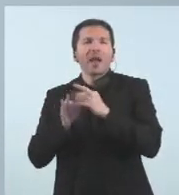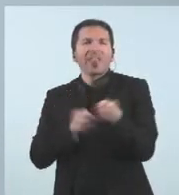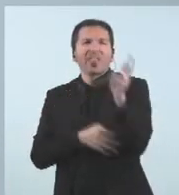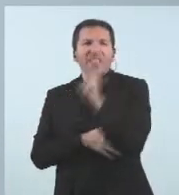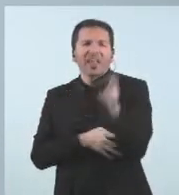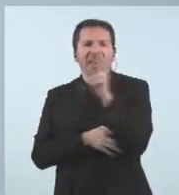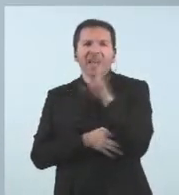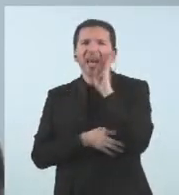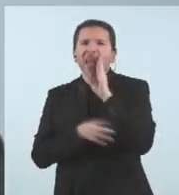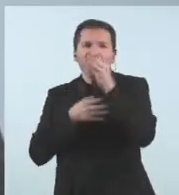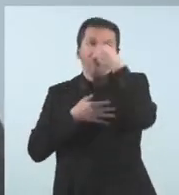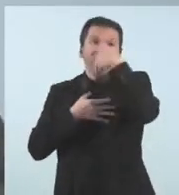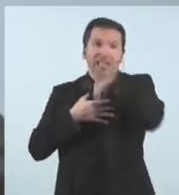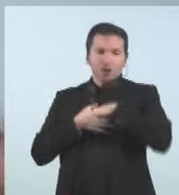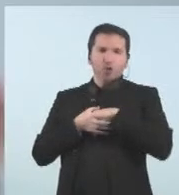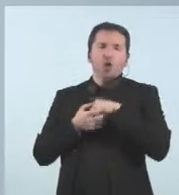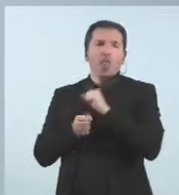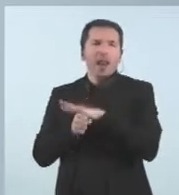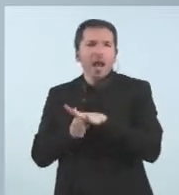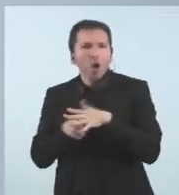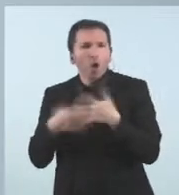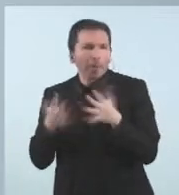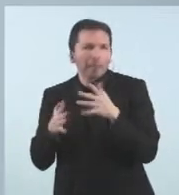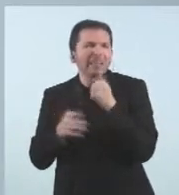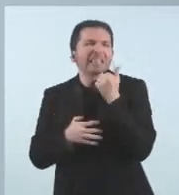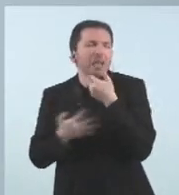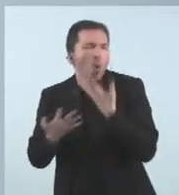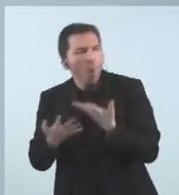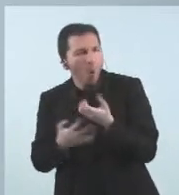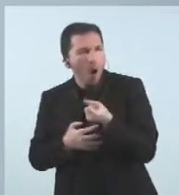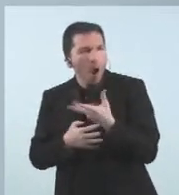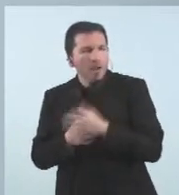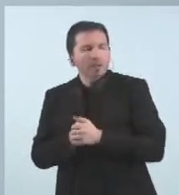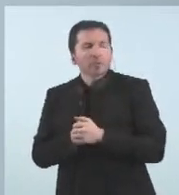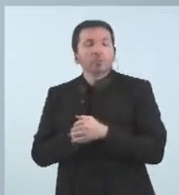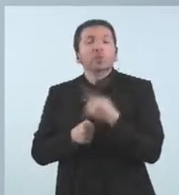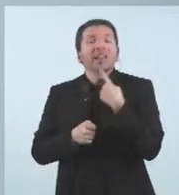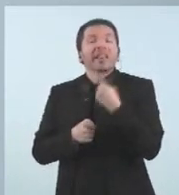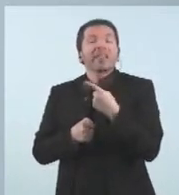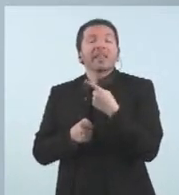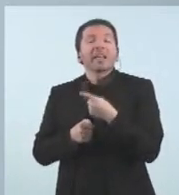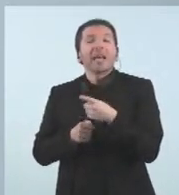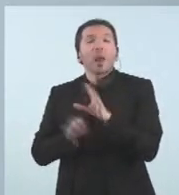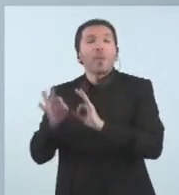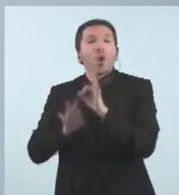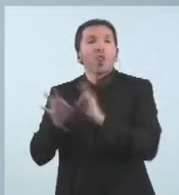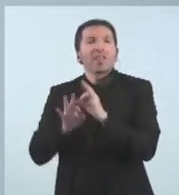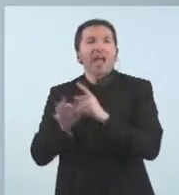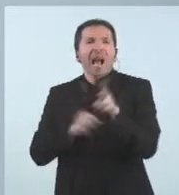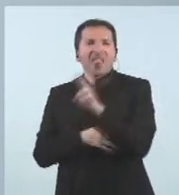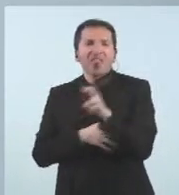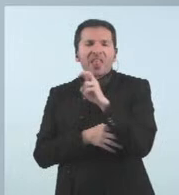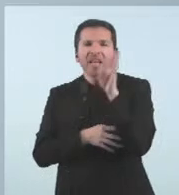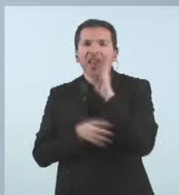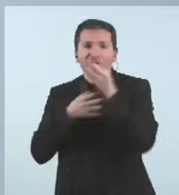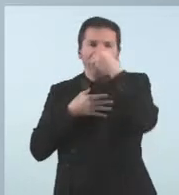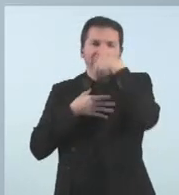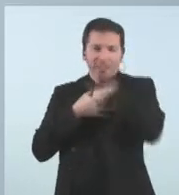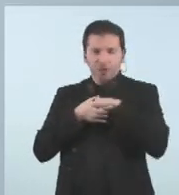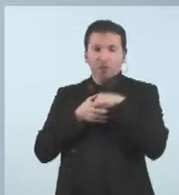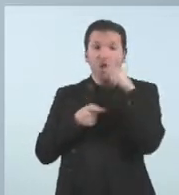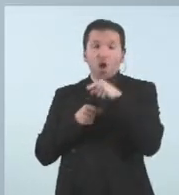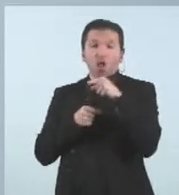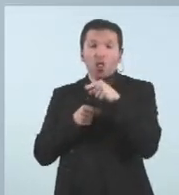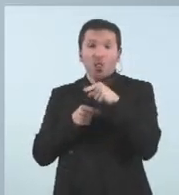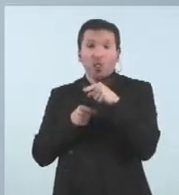Covid, i en aquest sentit també haig de dir que hauríem de discriminar el que és el percentatge de reinfecció fins al moment que apareix Omicron